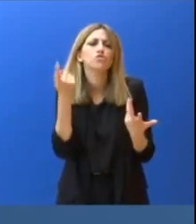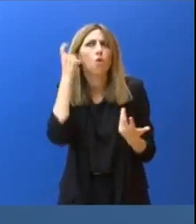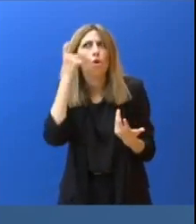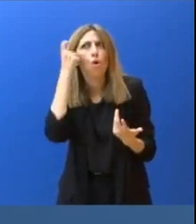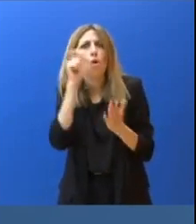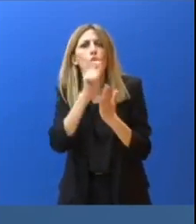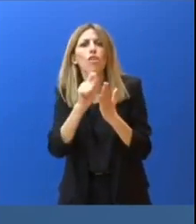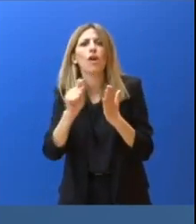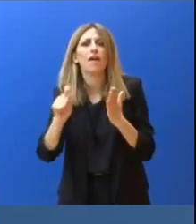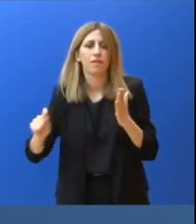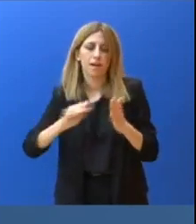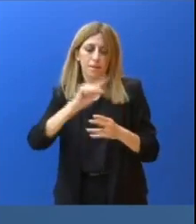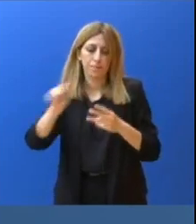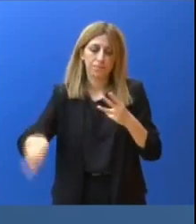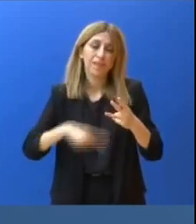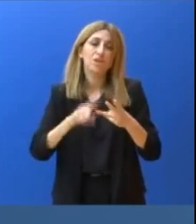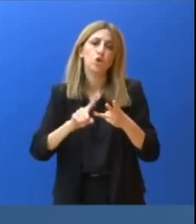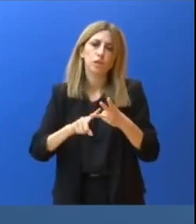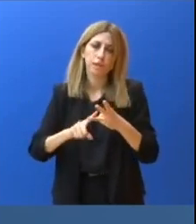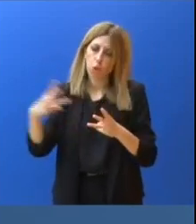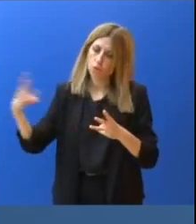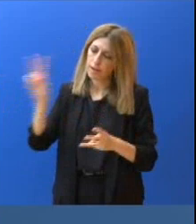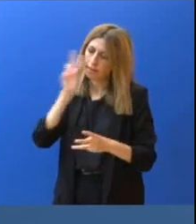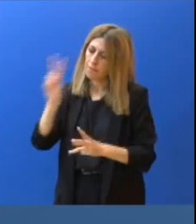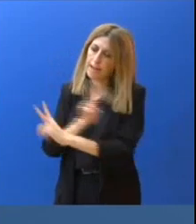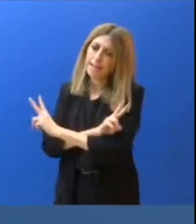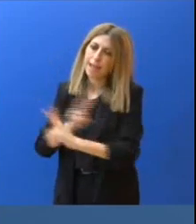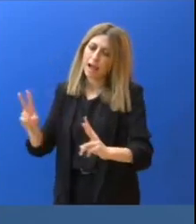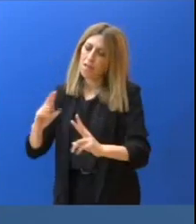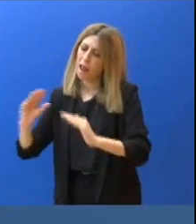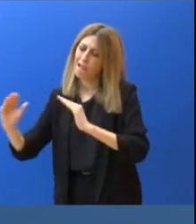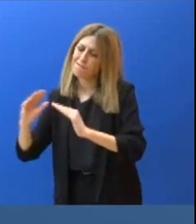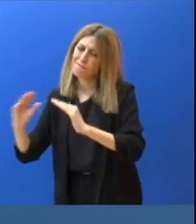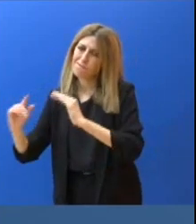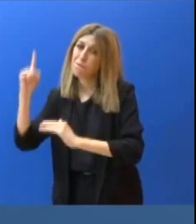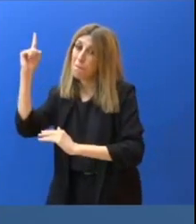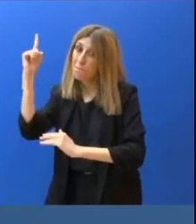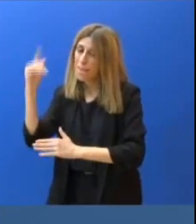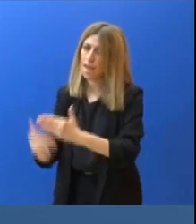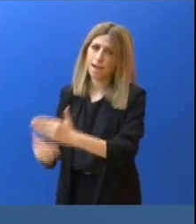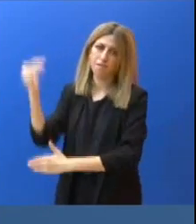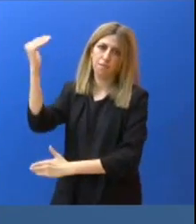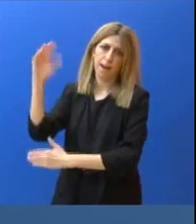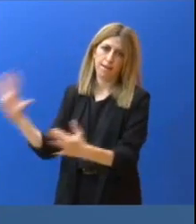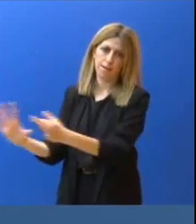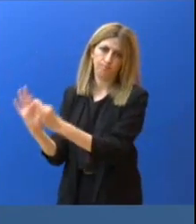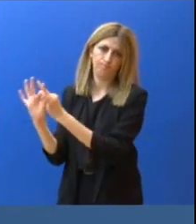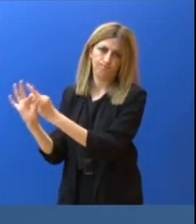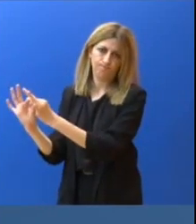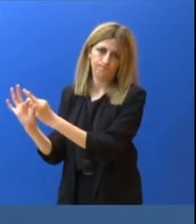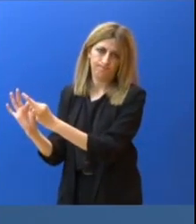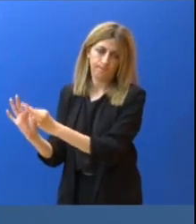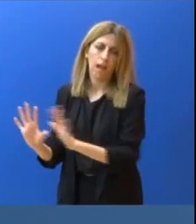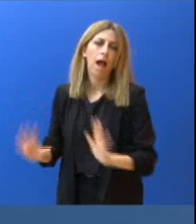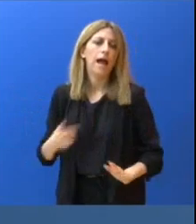θέμα, είναι σαφής ο εναγκαλισμός με συγκεκριμένη εφημερίδα με βάση το ερώτημα της εξαματικής αντιπολίτευσης. Αλλά θα ήθελα